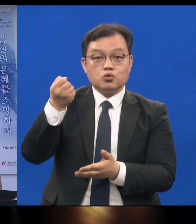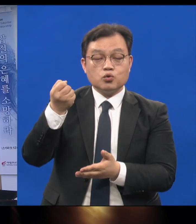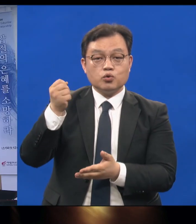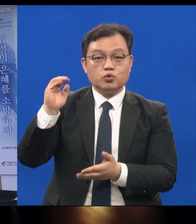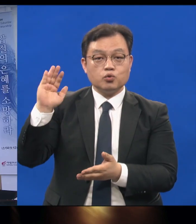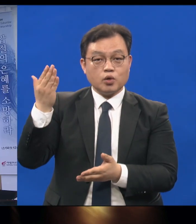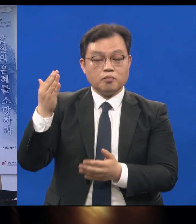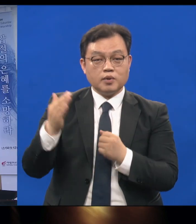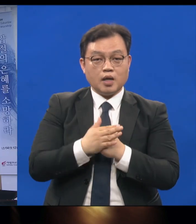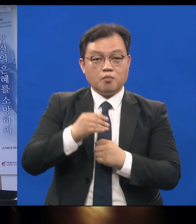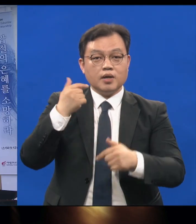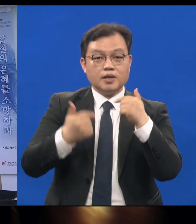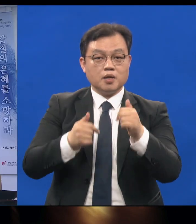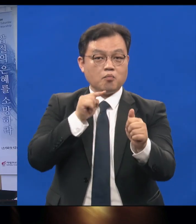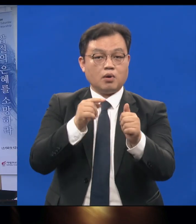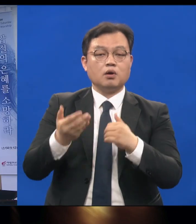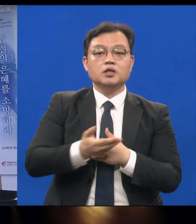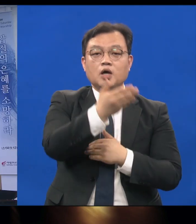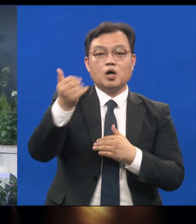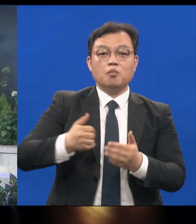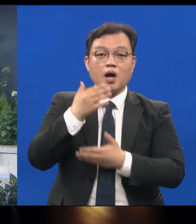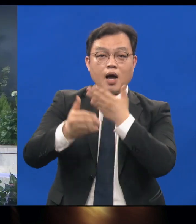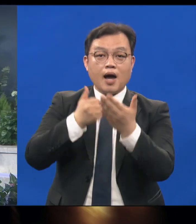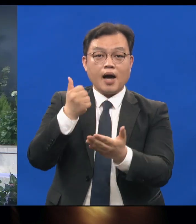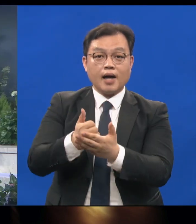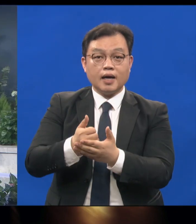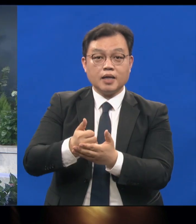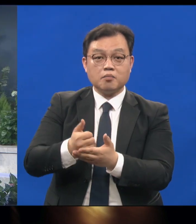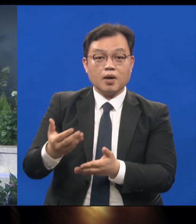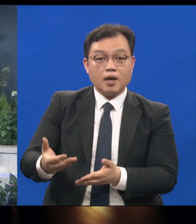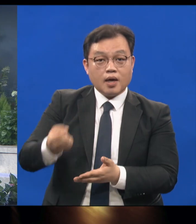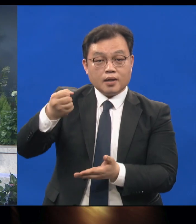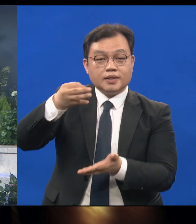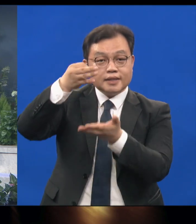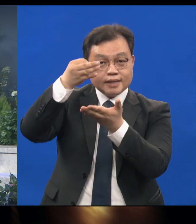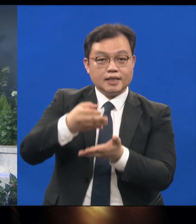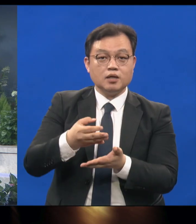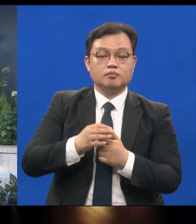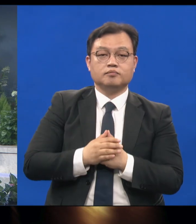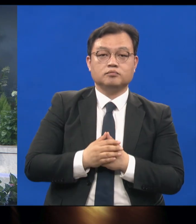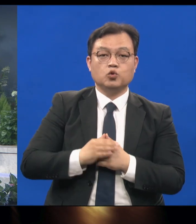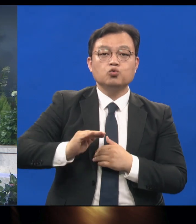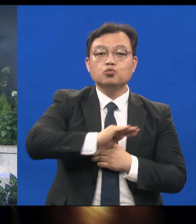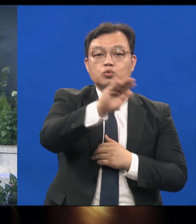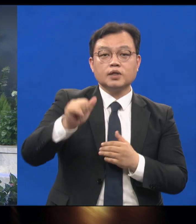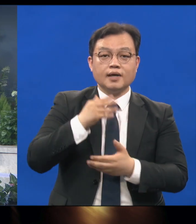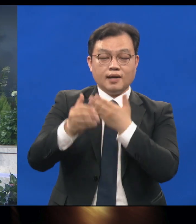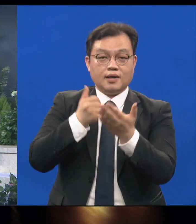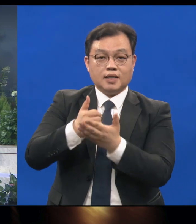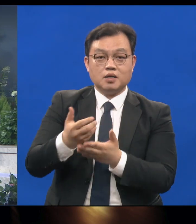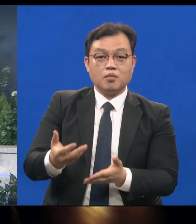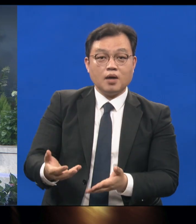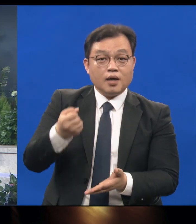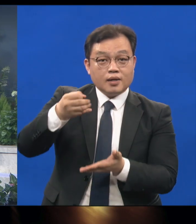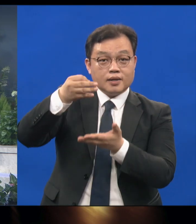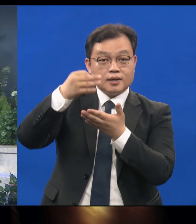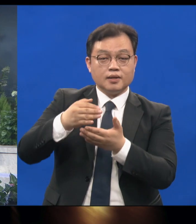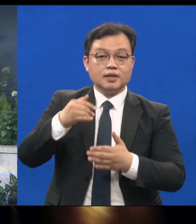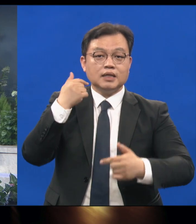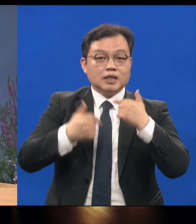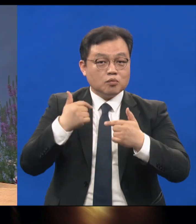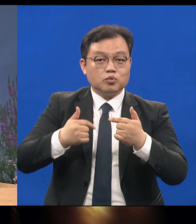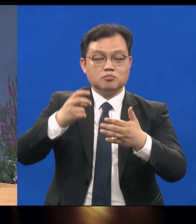여러분이 하나님의 기업인 것이에요 여러분이 하나님의 기업이라고 생각할 때 기쁨이 나오는 것이에요 하나님이 나오는